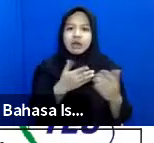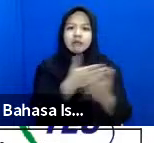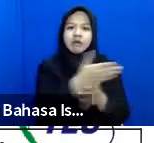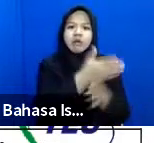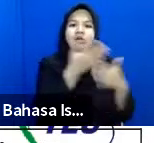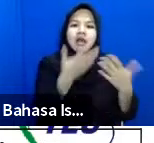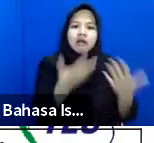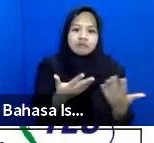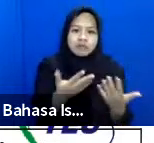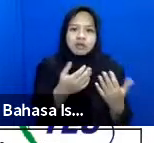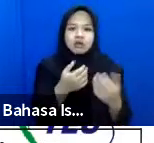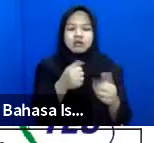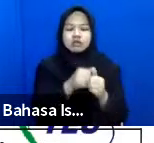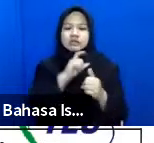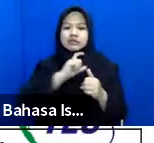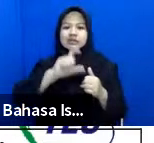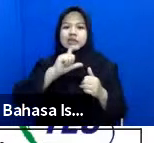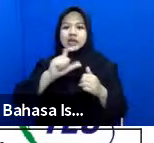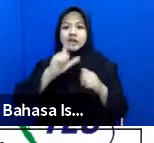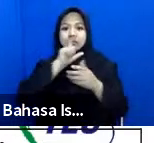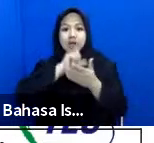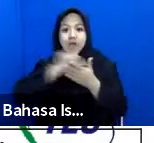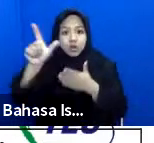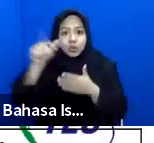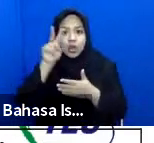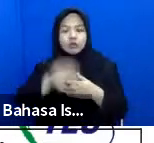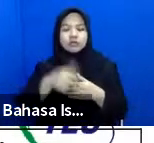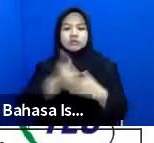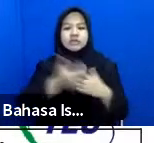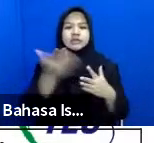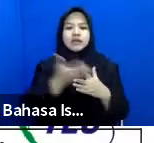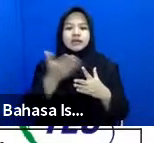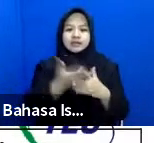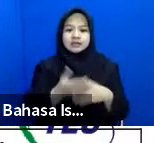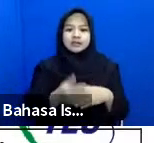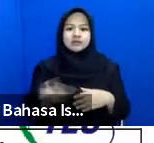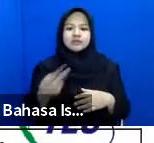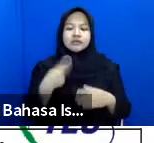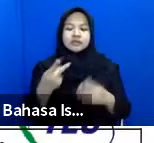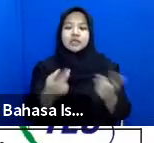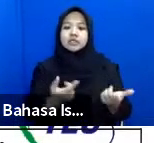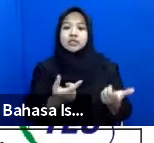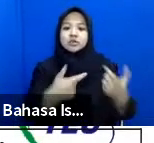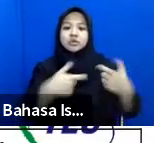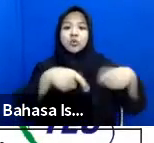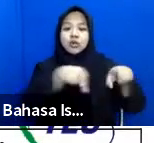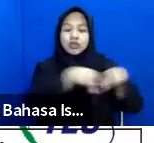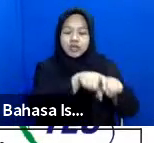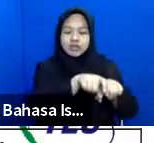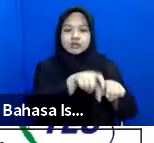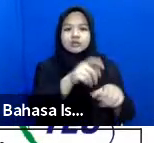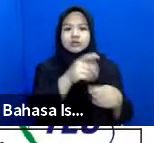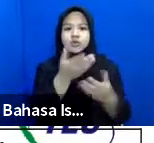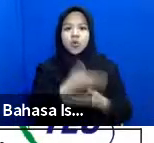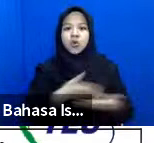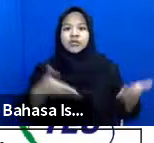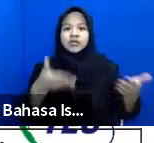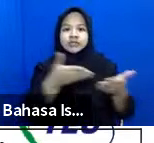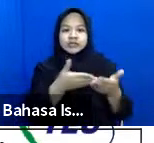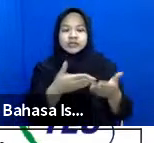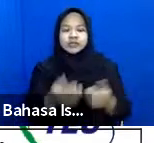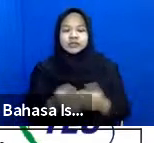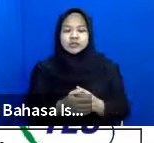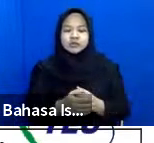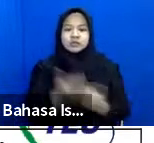dan mekanisme pengaduan itu harus bisa diakses oleh mereka kita sesuaikan kondisinya dengan mereka